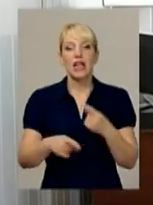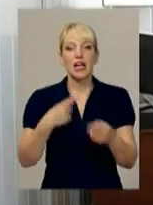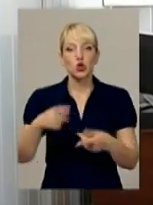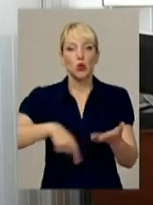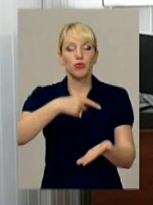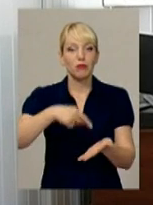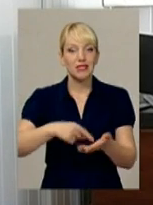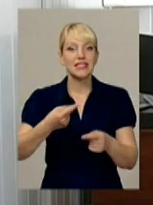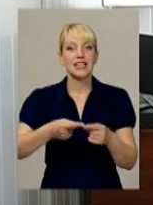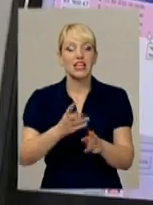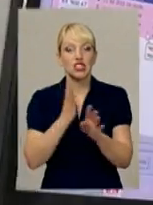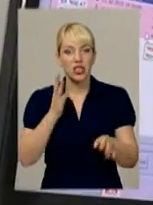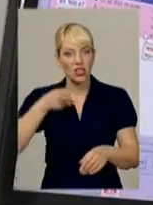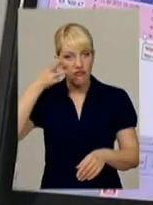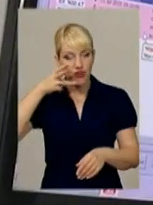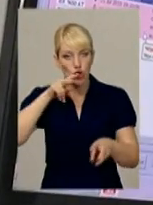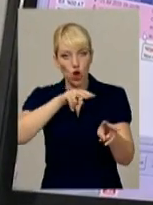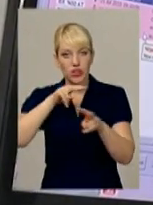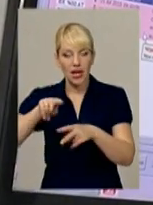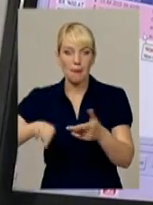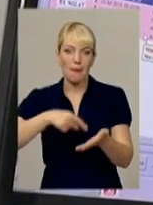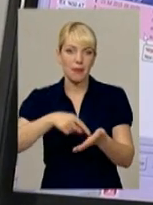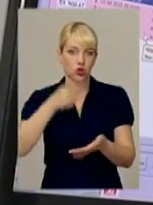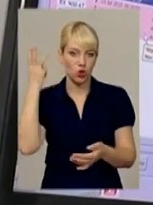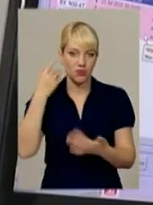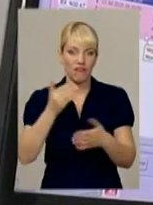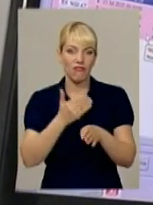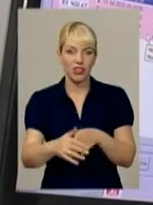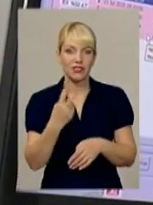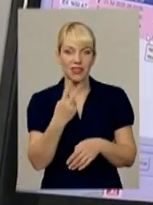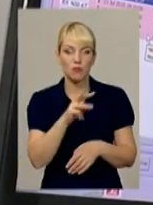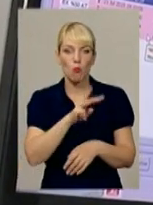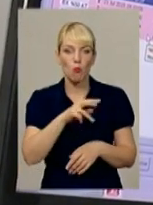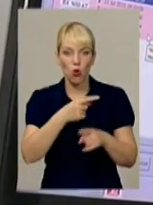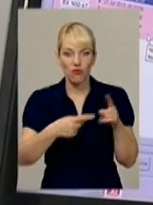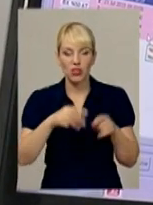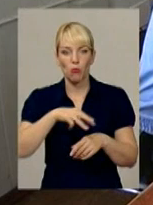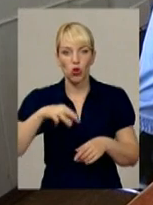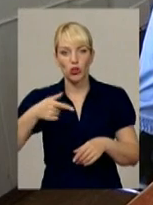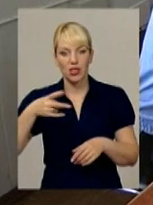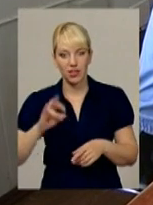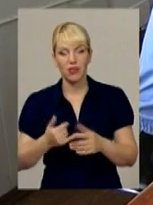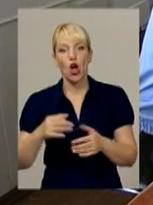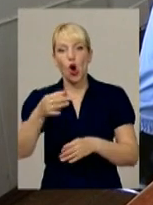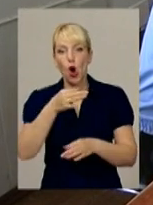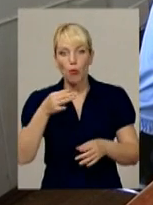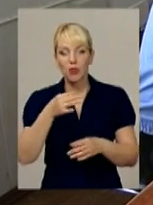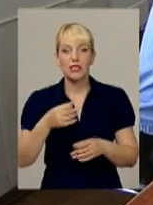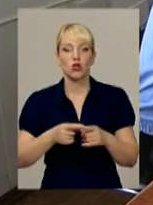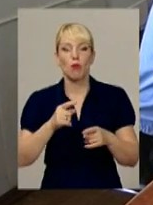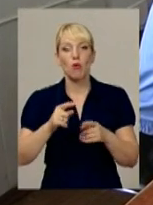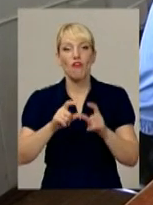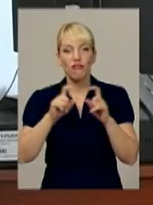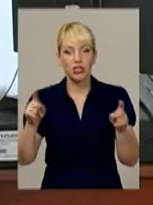відеонагляд – Хмельницький. І для цього навіть вже виділено 2,5 мільйони гривень. В обласному правоохоронному відомстві запевнили, що до